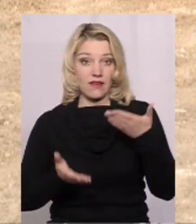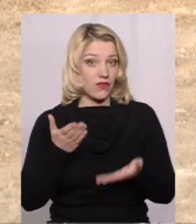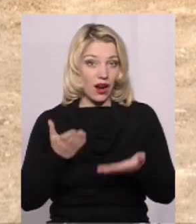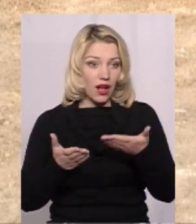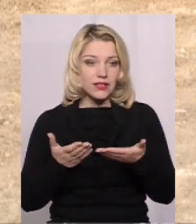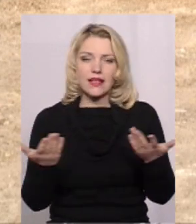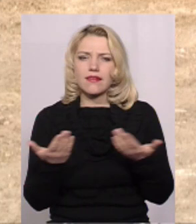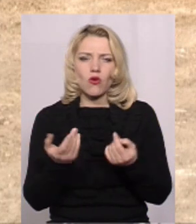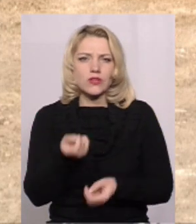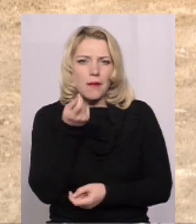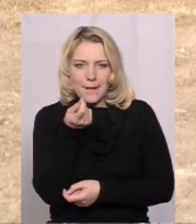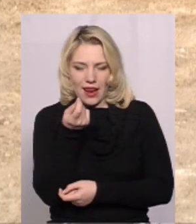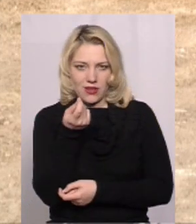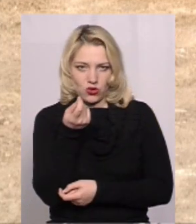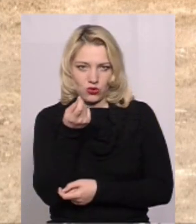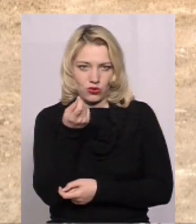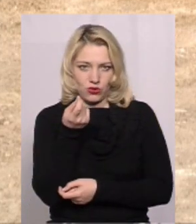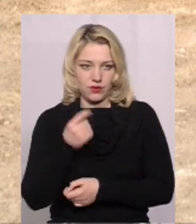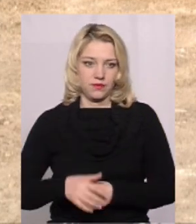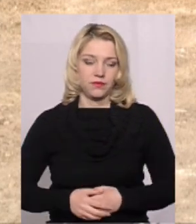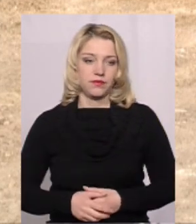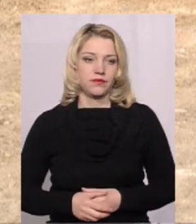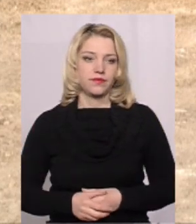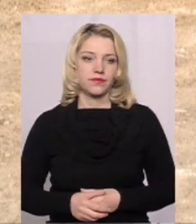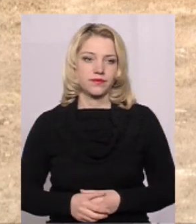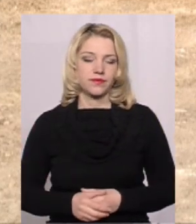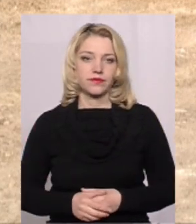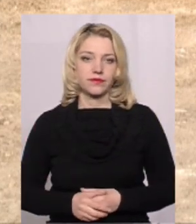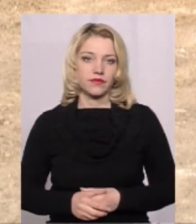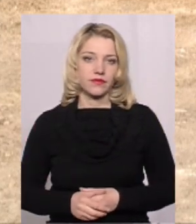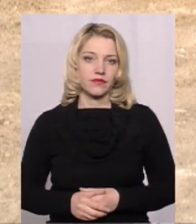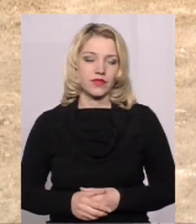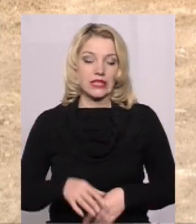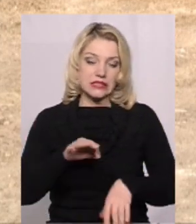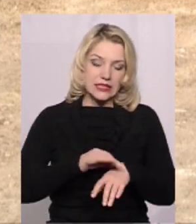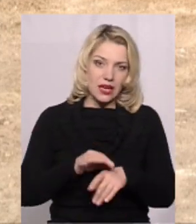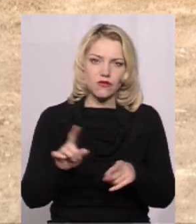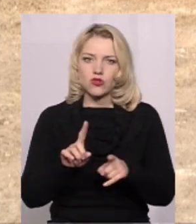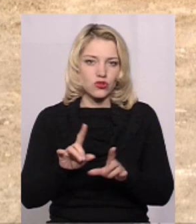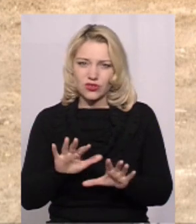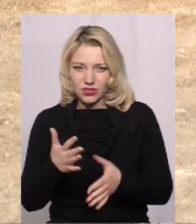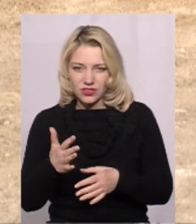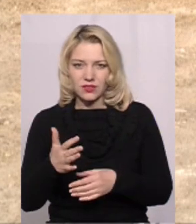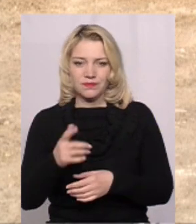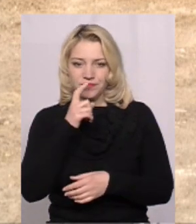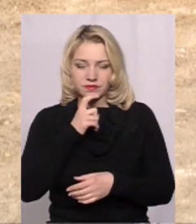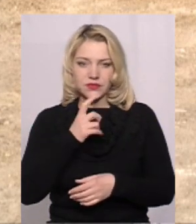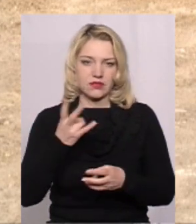малішого захворення чи ще щось, вони одразу повинні